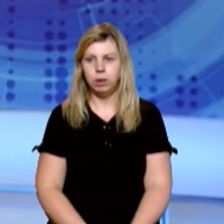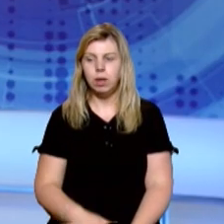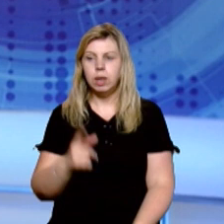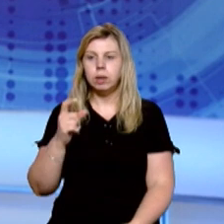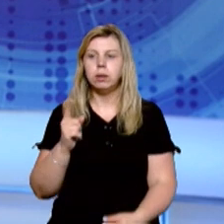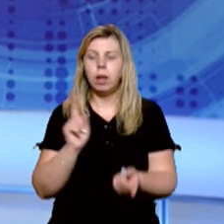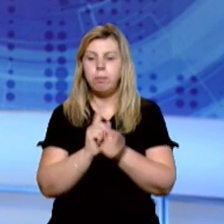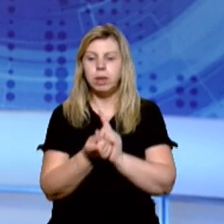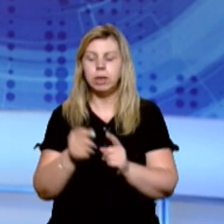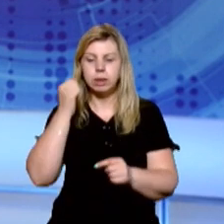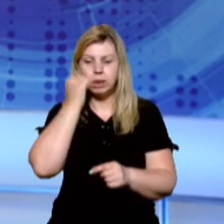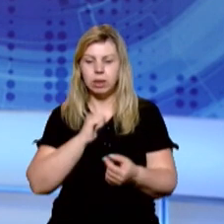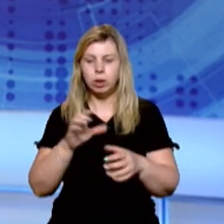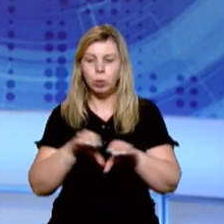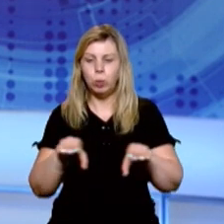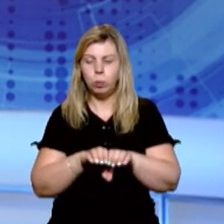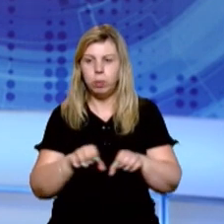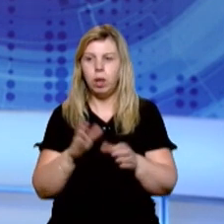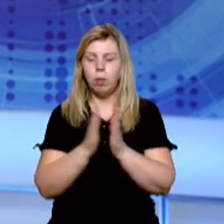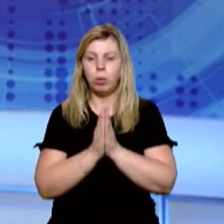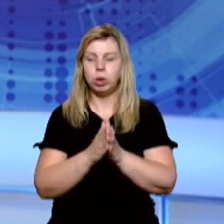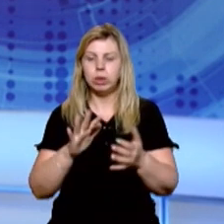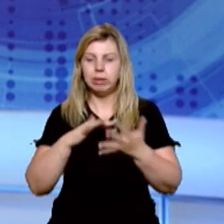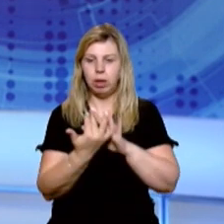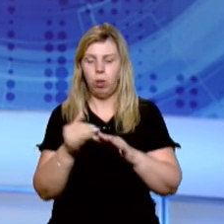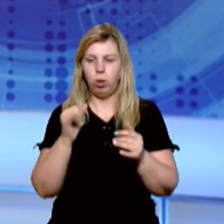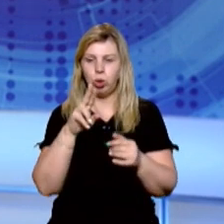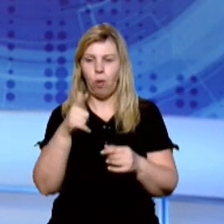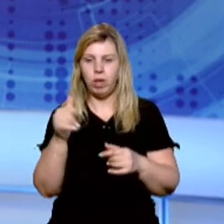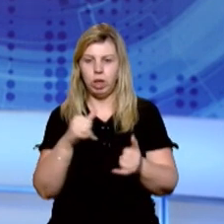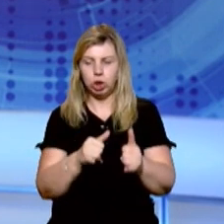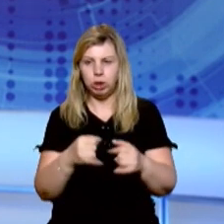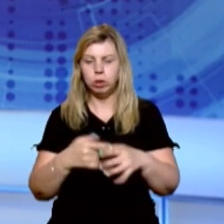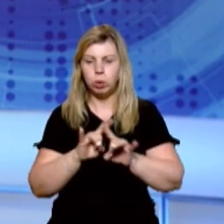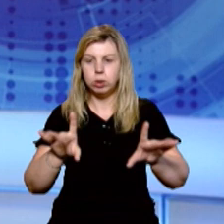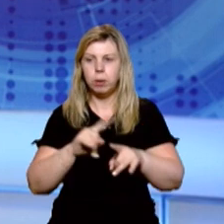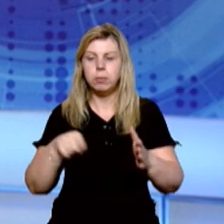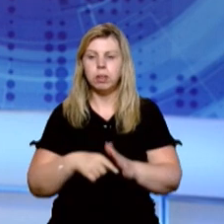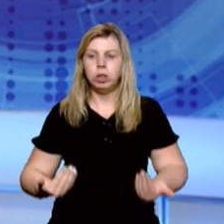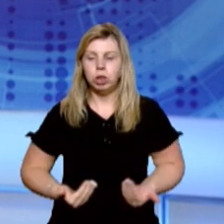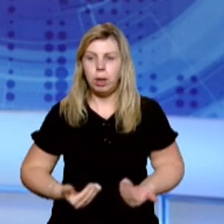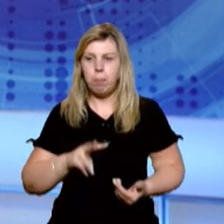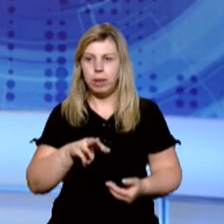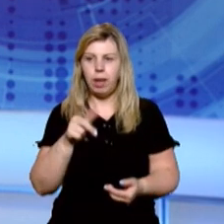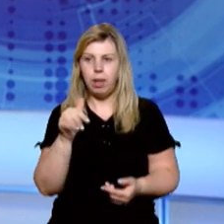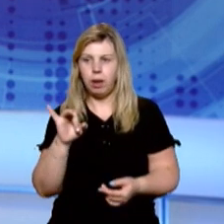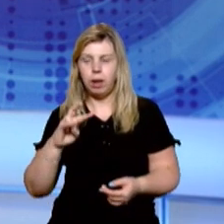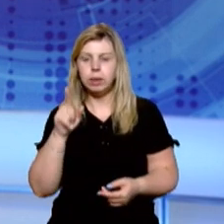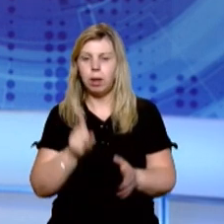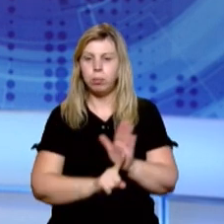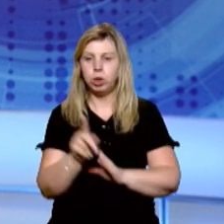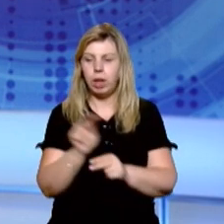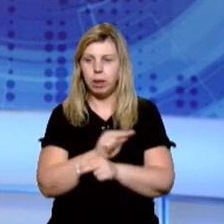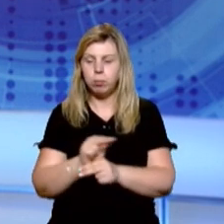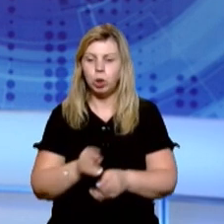Замінити старі труби в селі просять жителі Дового на Іршавщині. Про це розповіла місцева жителька Марія Гергель. Там